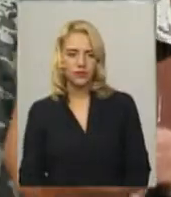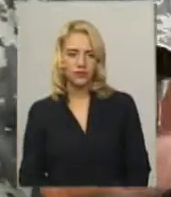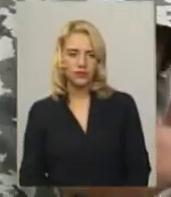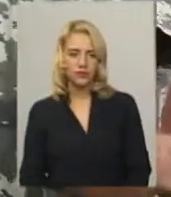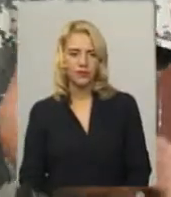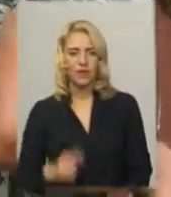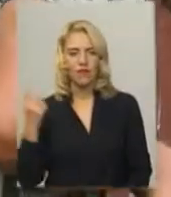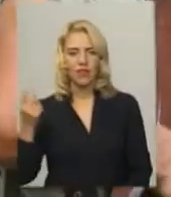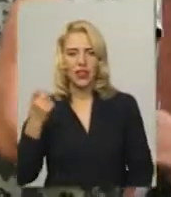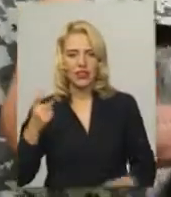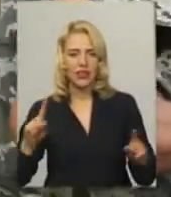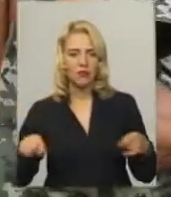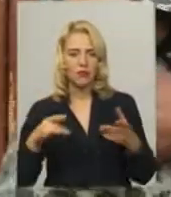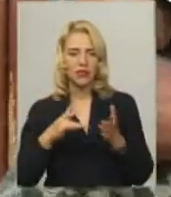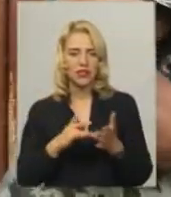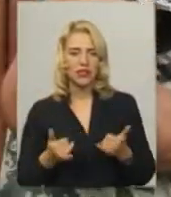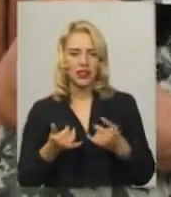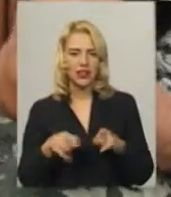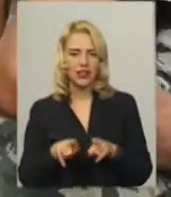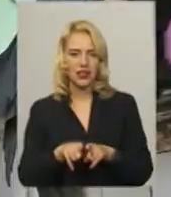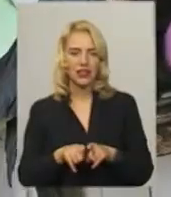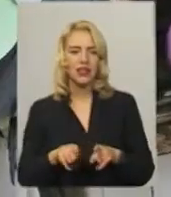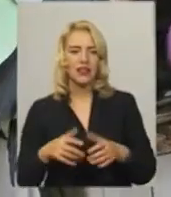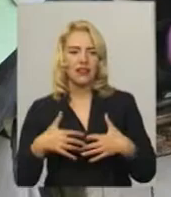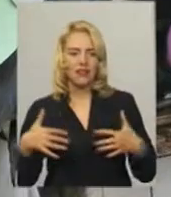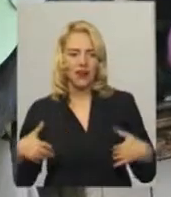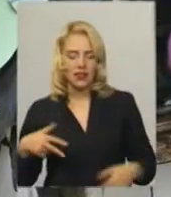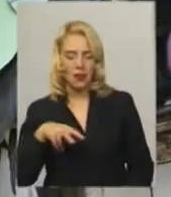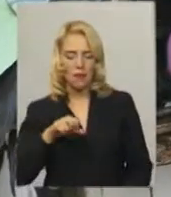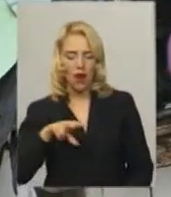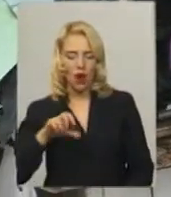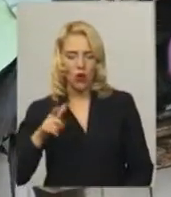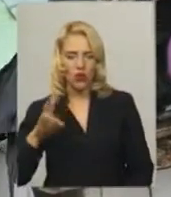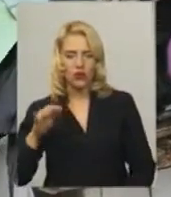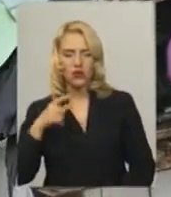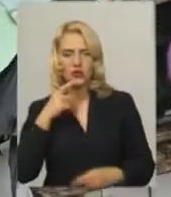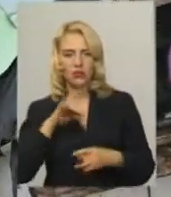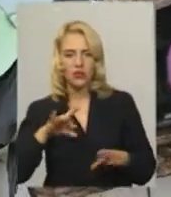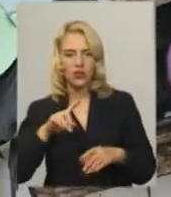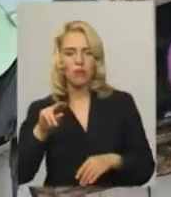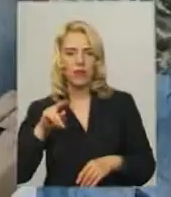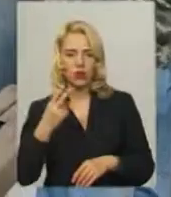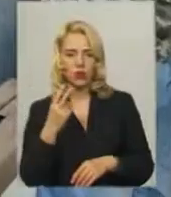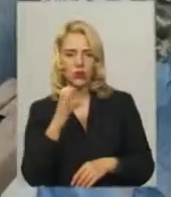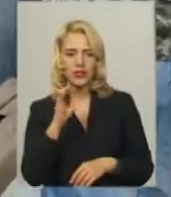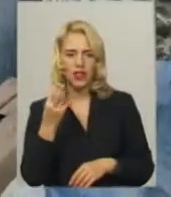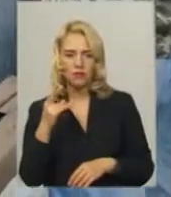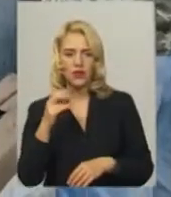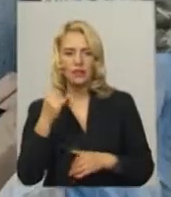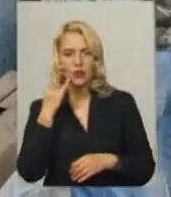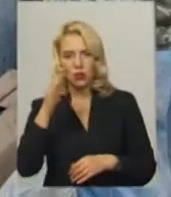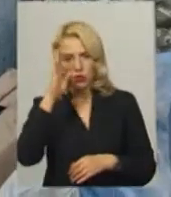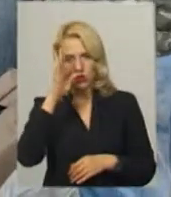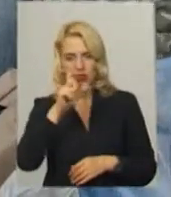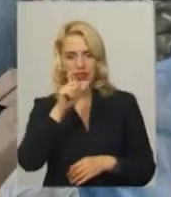Власник реабілітаційного центру для диких тварин Сергій Пальохін розповідає, що йому у п'ятницю, 2 серпня зателефонував чоловік з Вінниці та